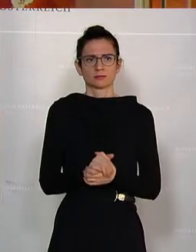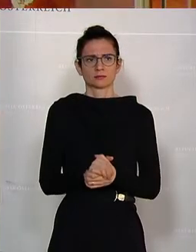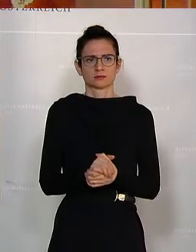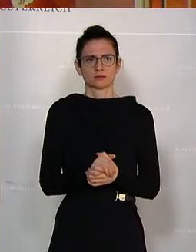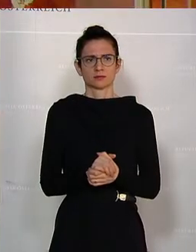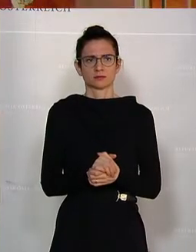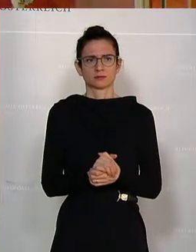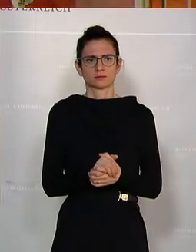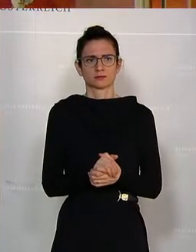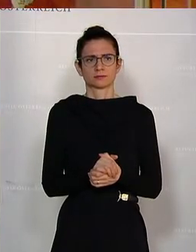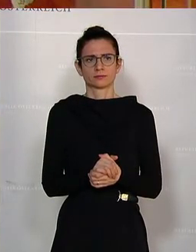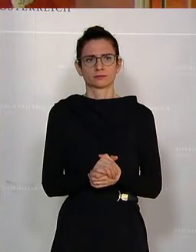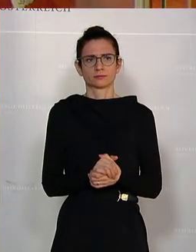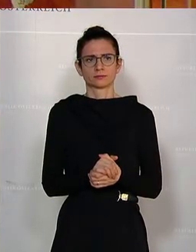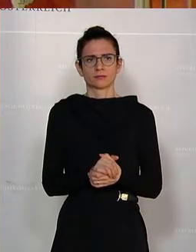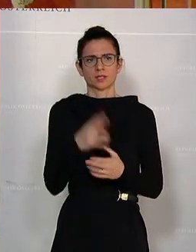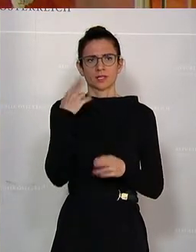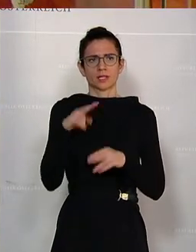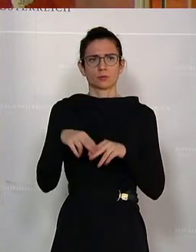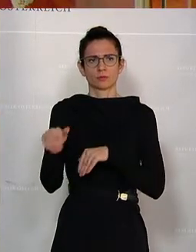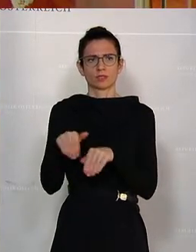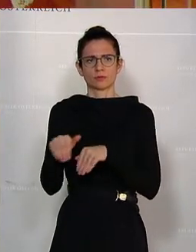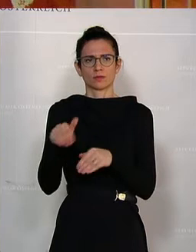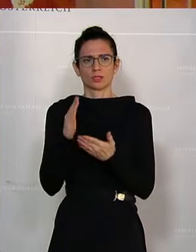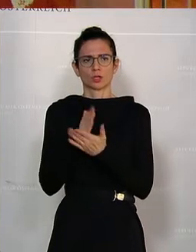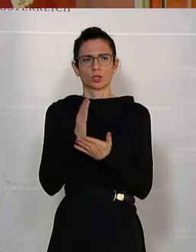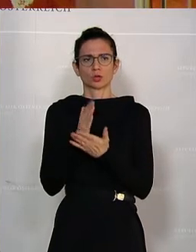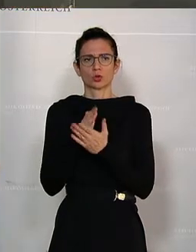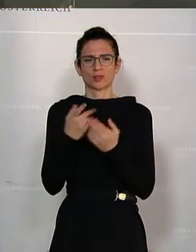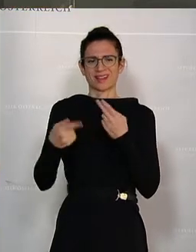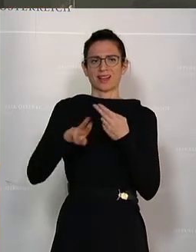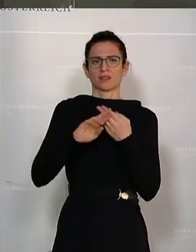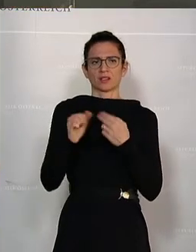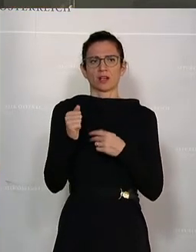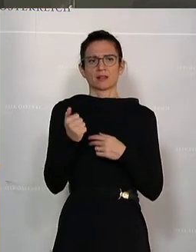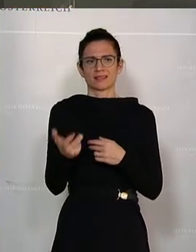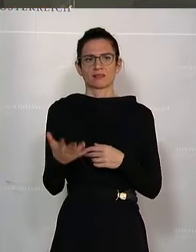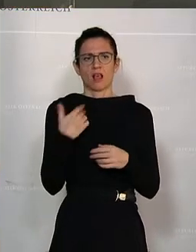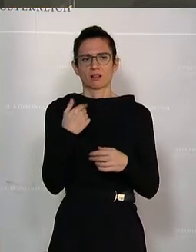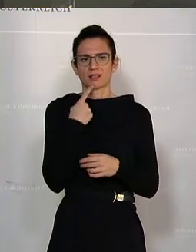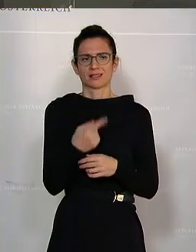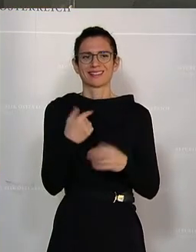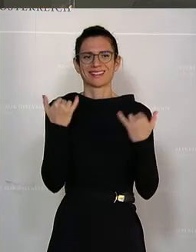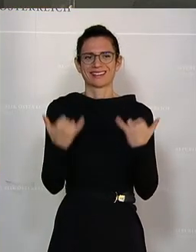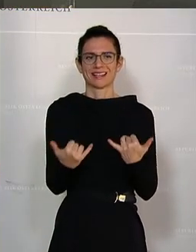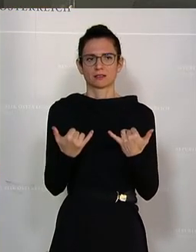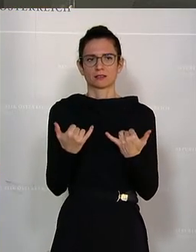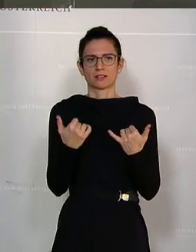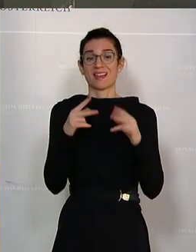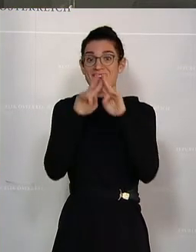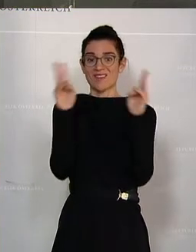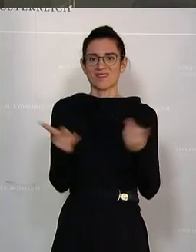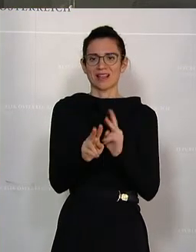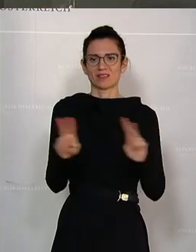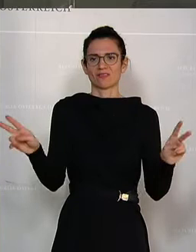paar Zahlen sich verinnerlicht. Der Herr Bundesminister hat schon in der Anfragebeantwortung auch ein paar Zahlen genannt. Wir haben derzeit wieder weltweit